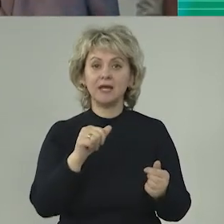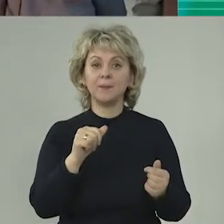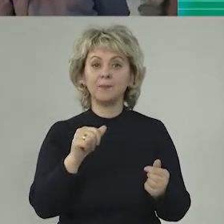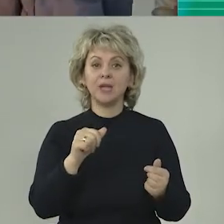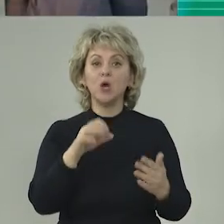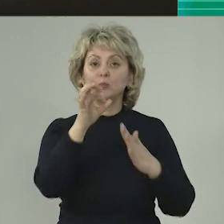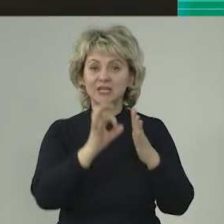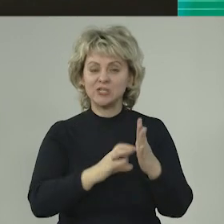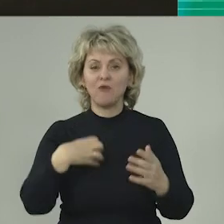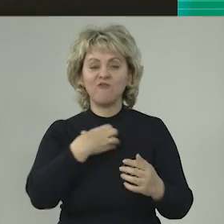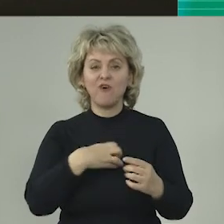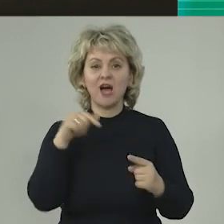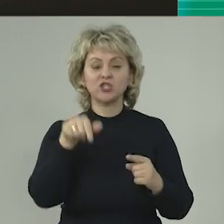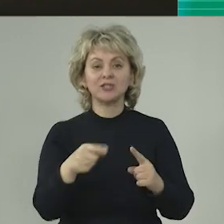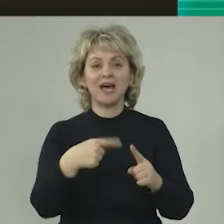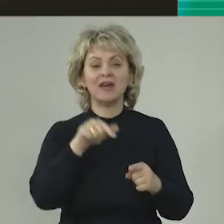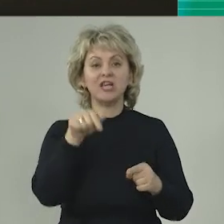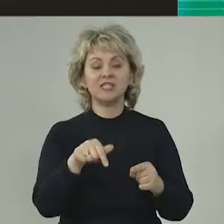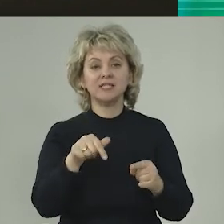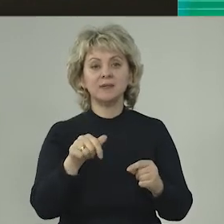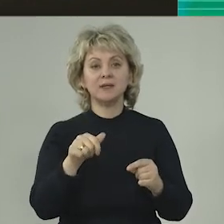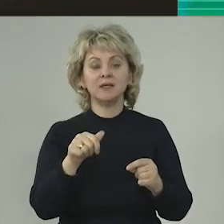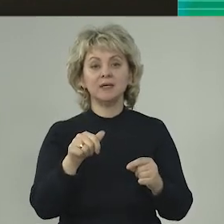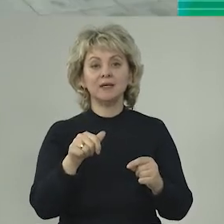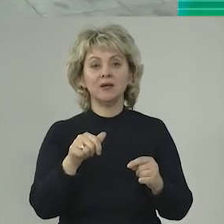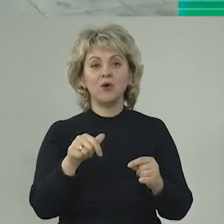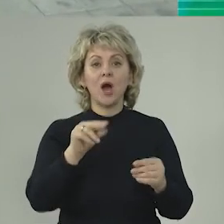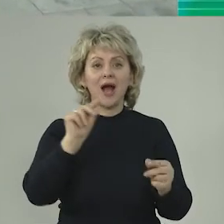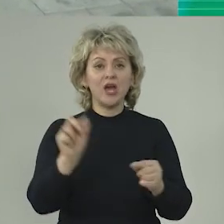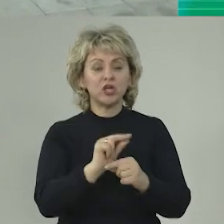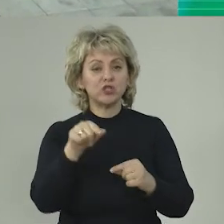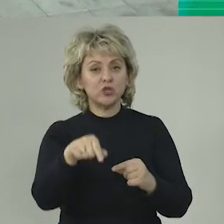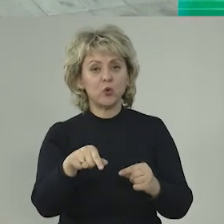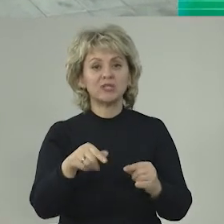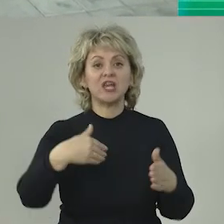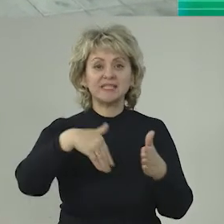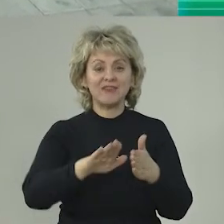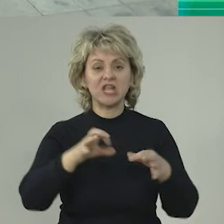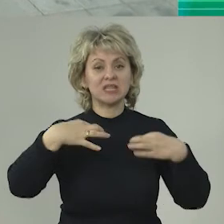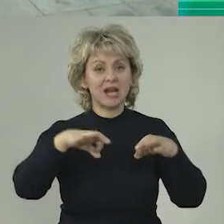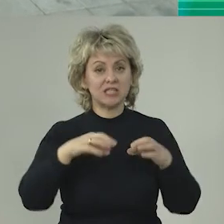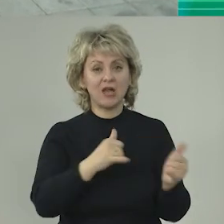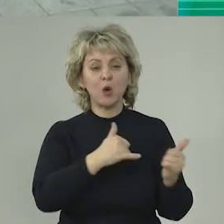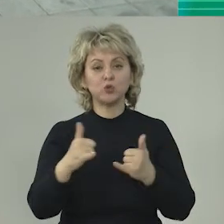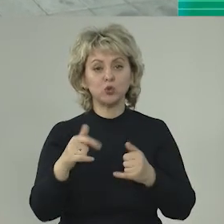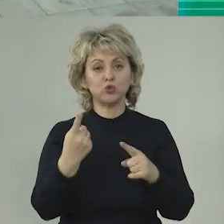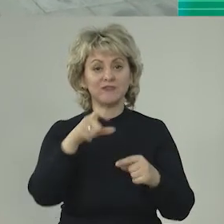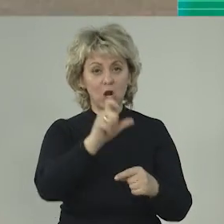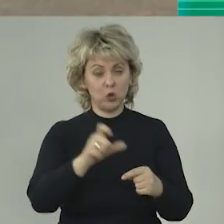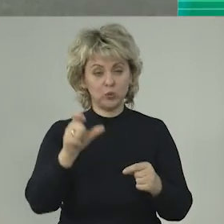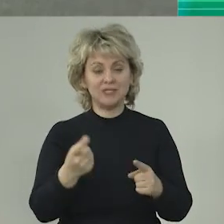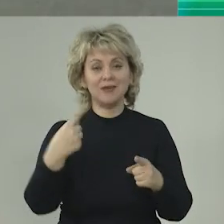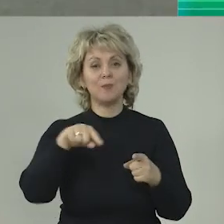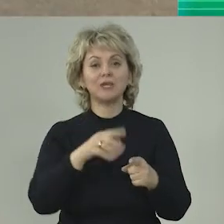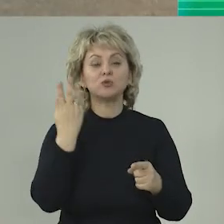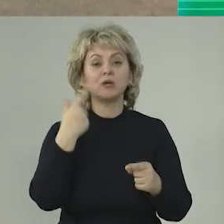сказал, принципиально важно поработать над корректировкой и совершенствованием транспортного обслуживания людей.